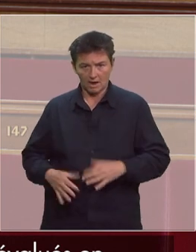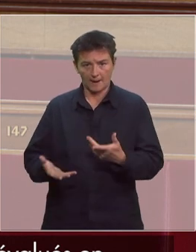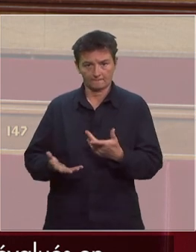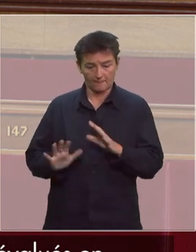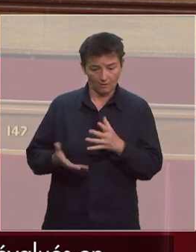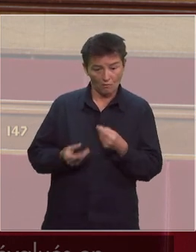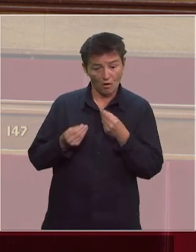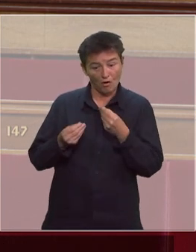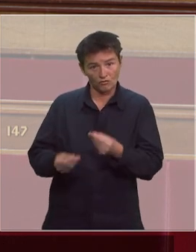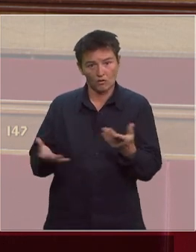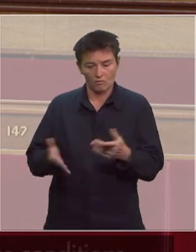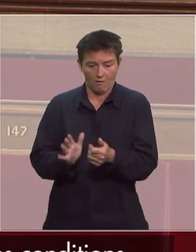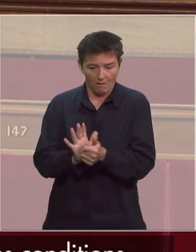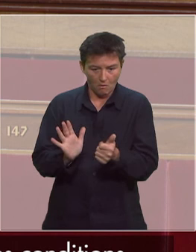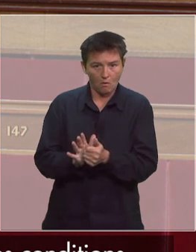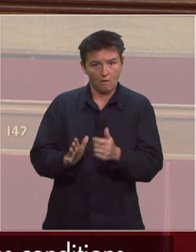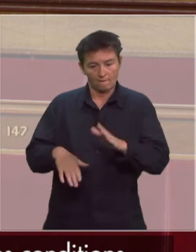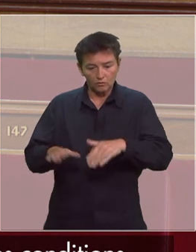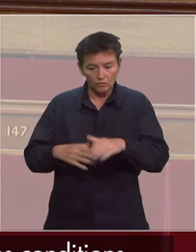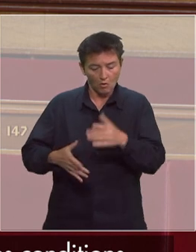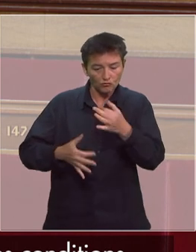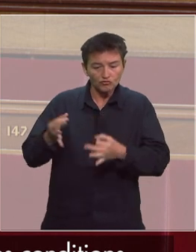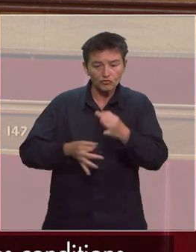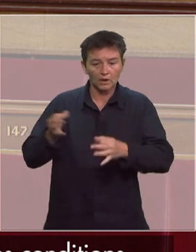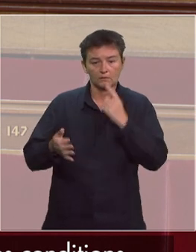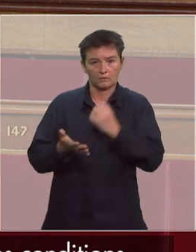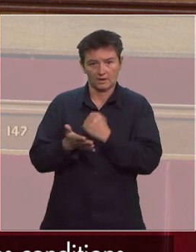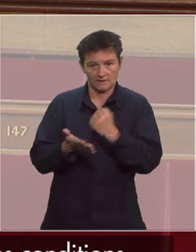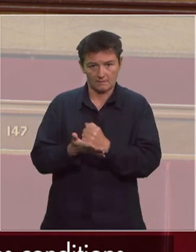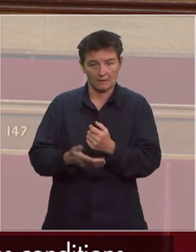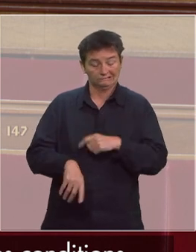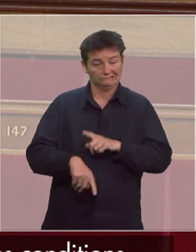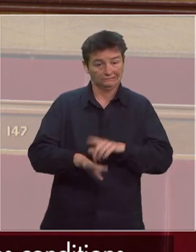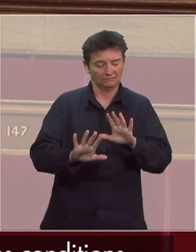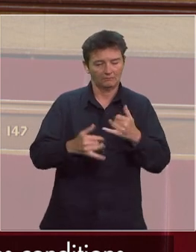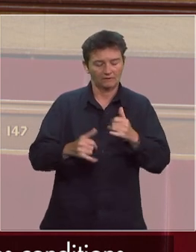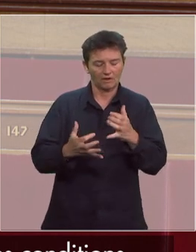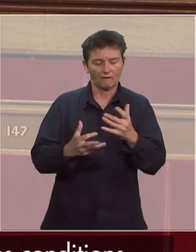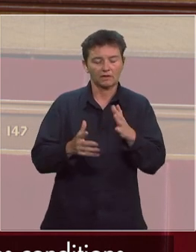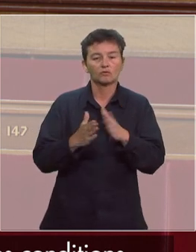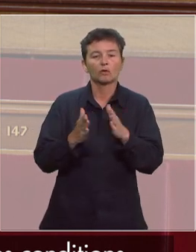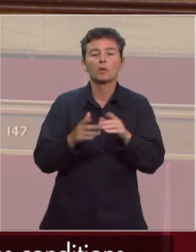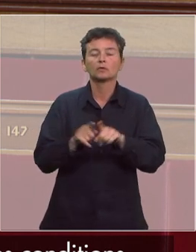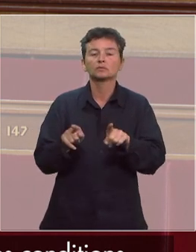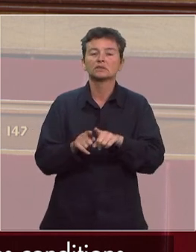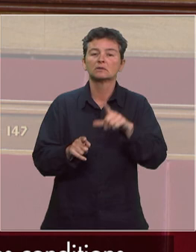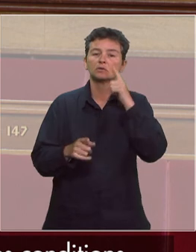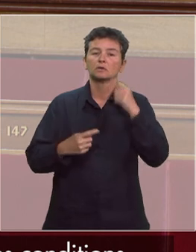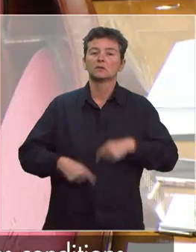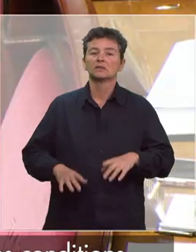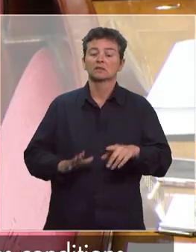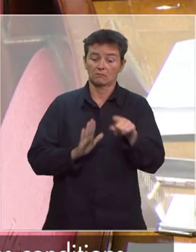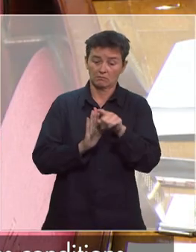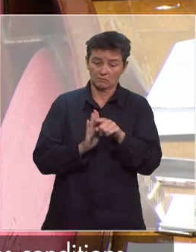justement le rôle et le fonctionnement de ces jurys et si j'ai encore deux secondes je terminerai en vous demandant si les